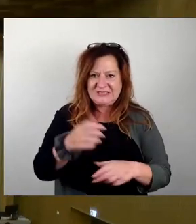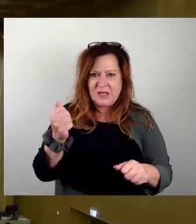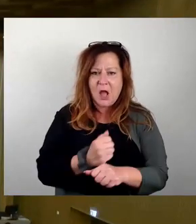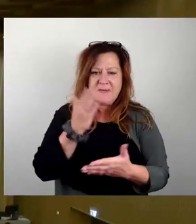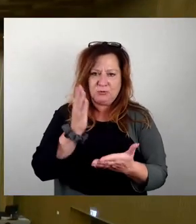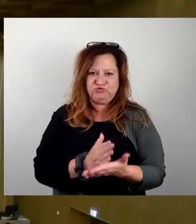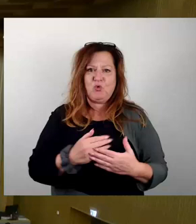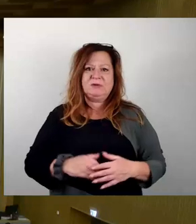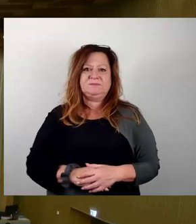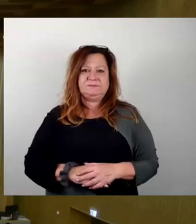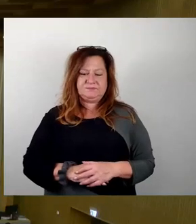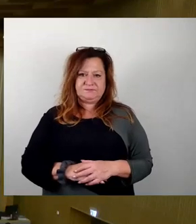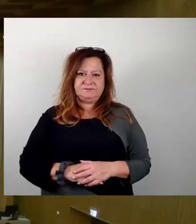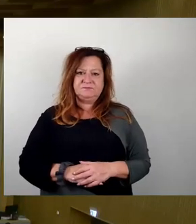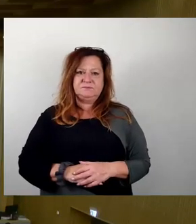Jens Mathis.